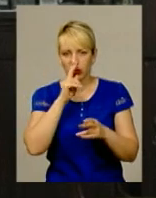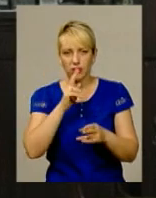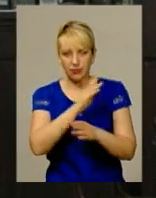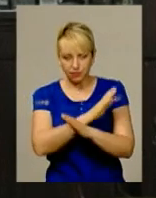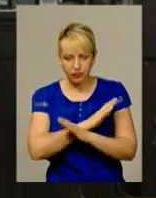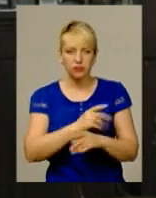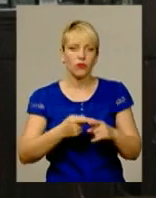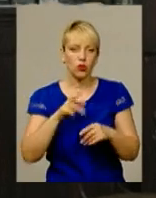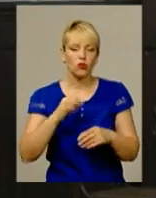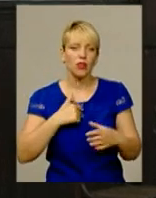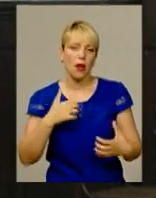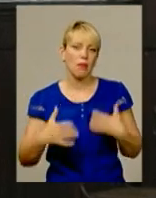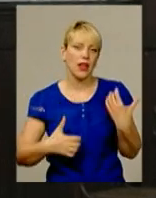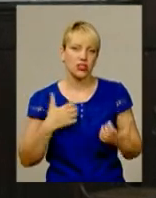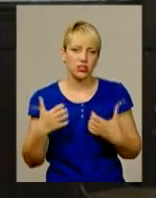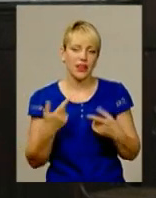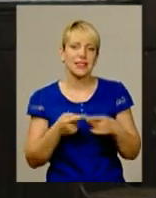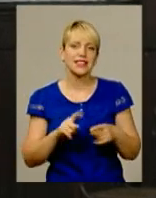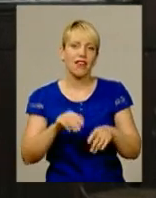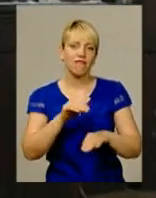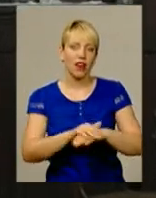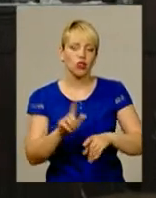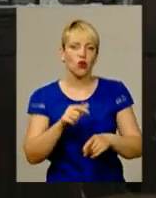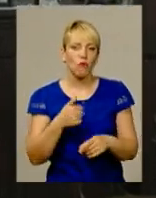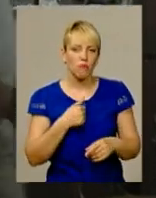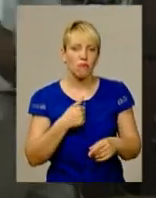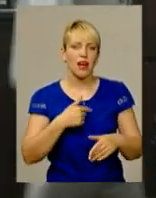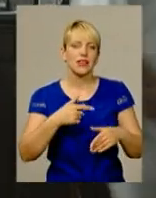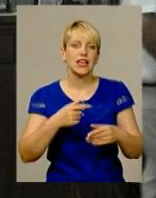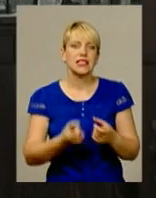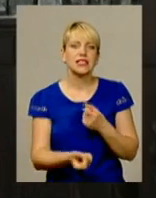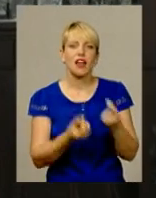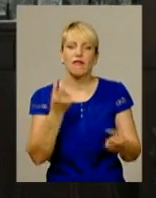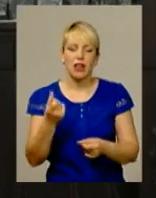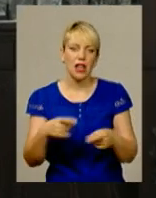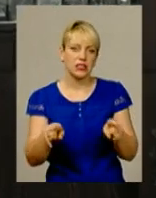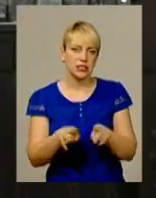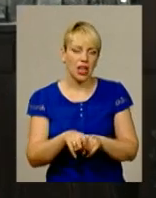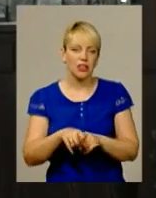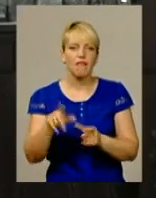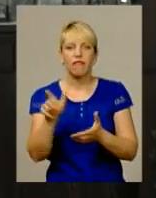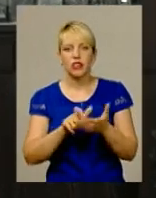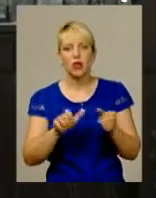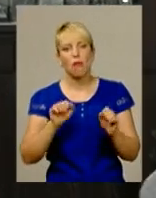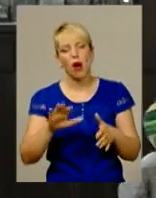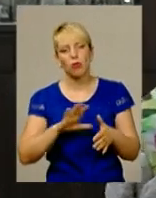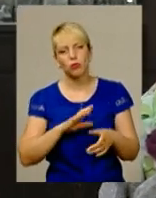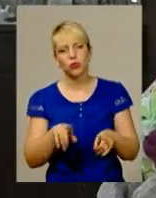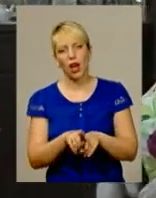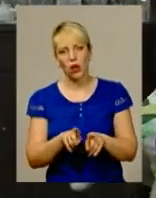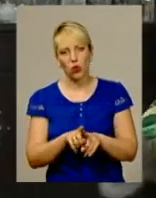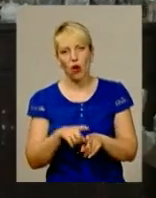це боляче переживала, цей факт, що в мене один за одним з'являлися якісь такі вірші. Вони, мабуть, були більш такого